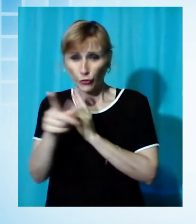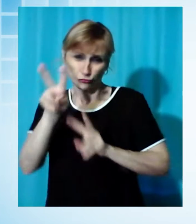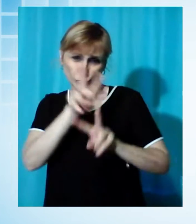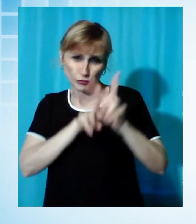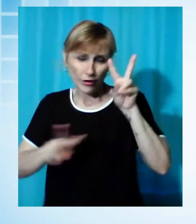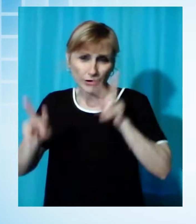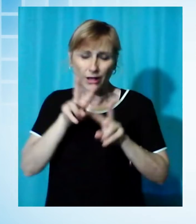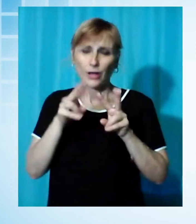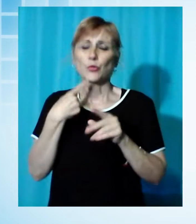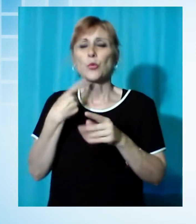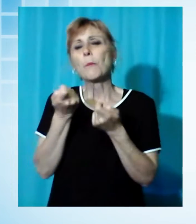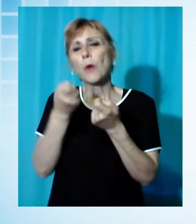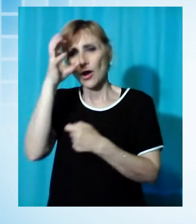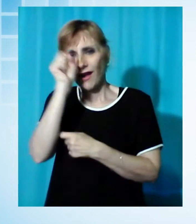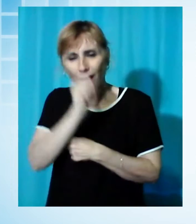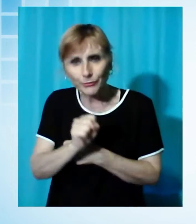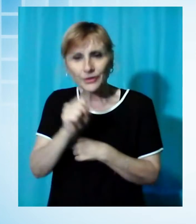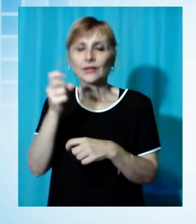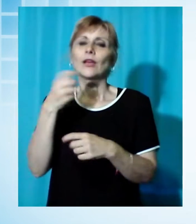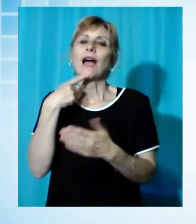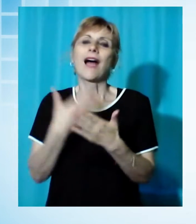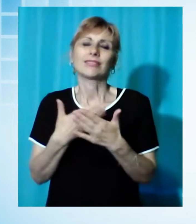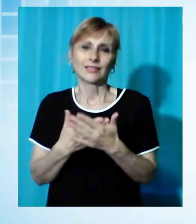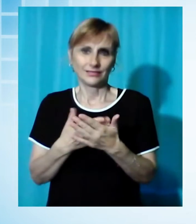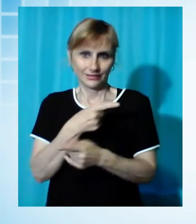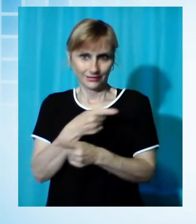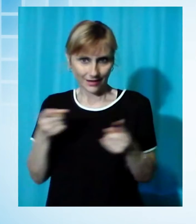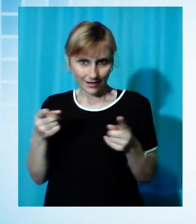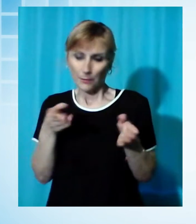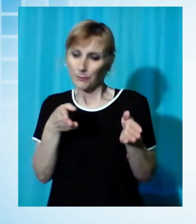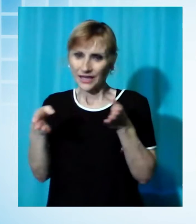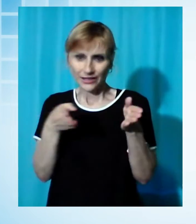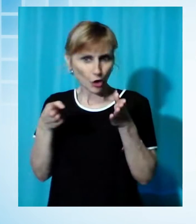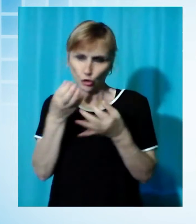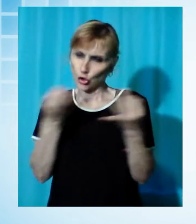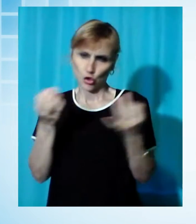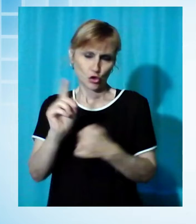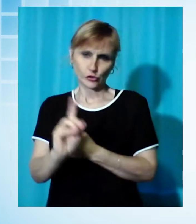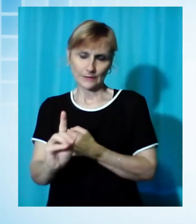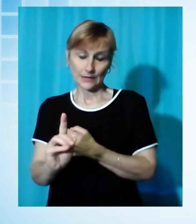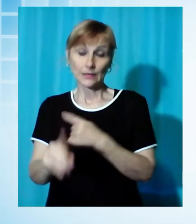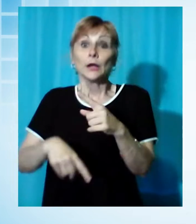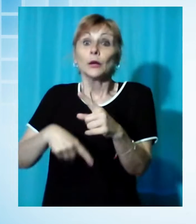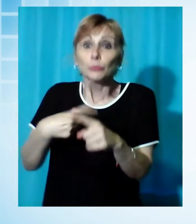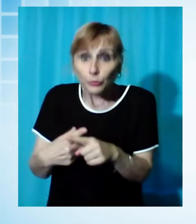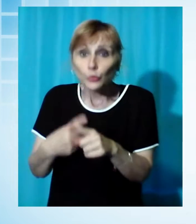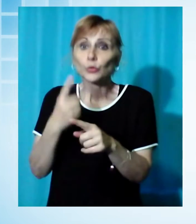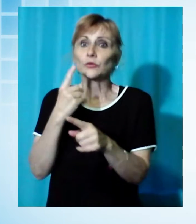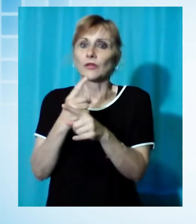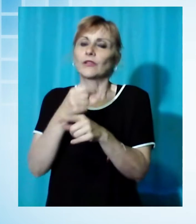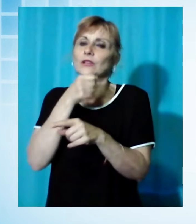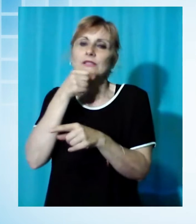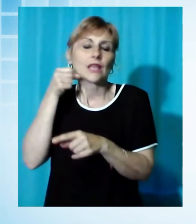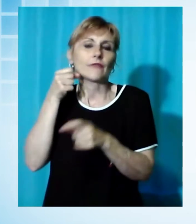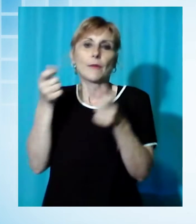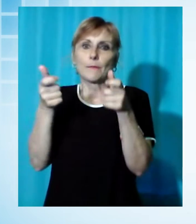sempre un pochino fuori dal normale. E poi ci sarà da dare una mano per organizzare nelle parrocchie e